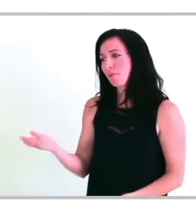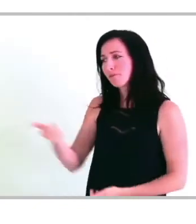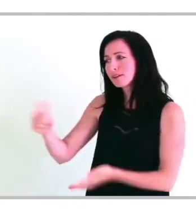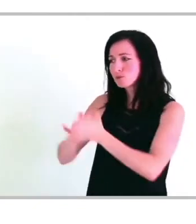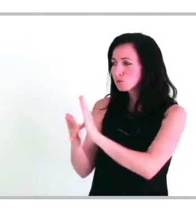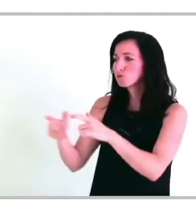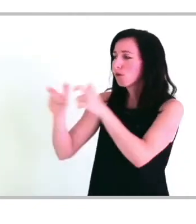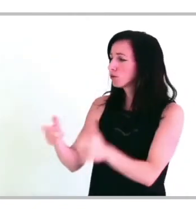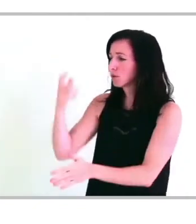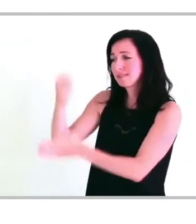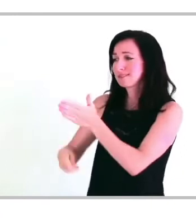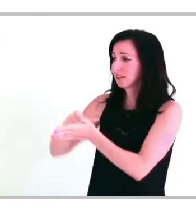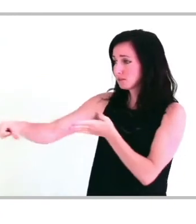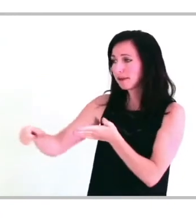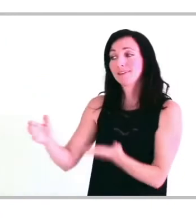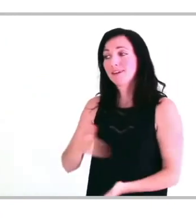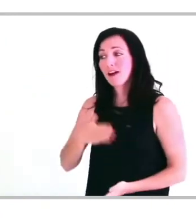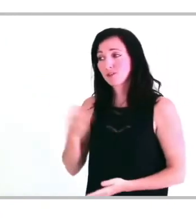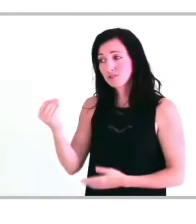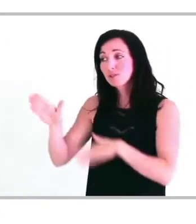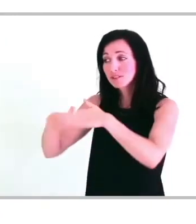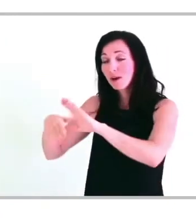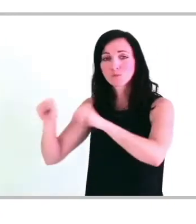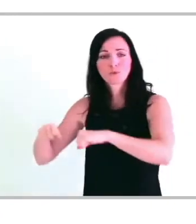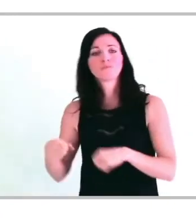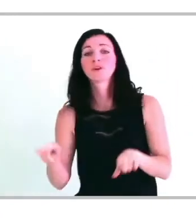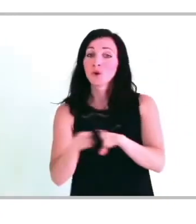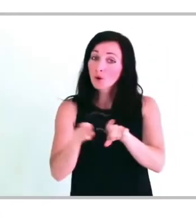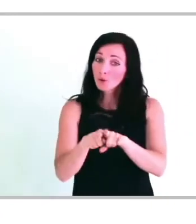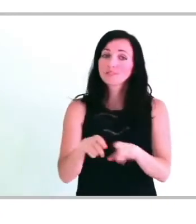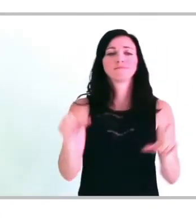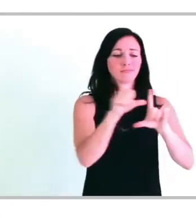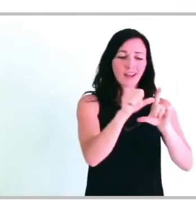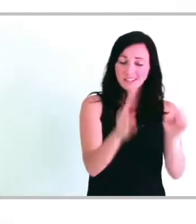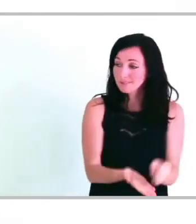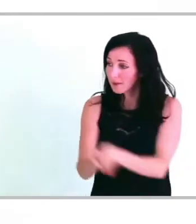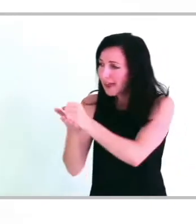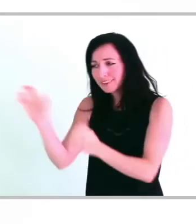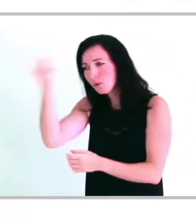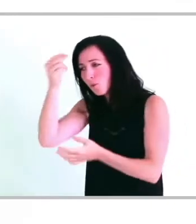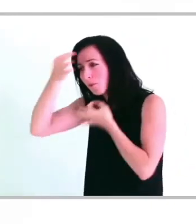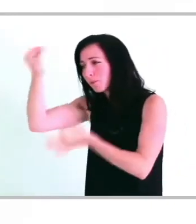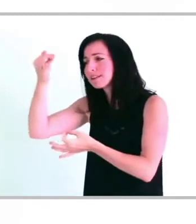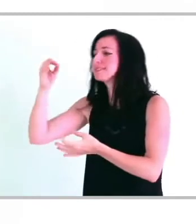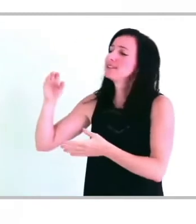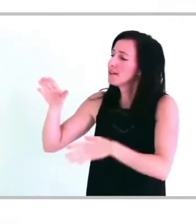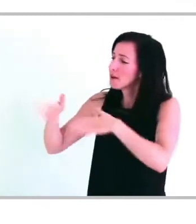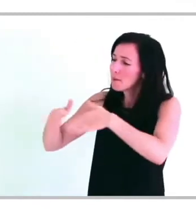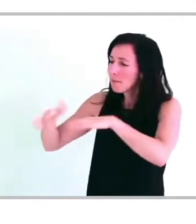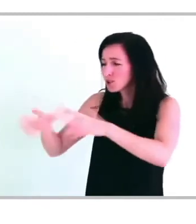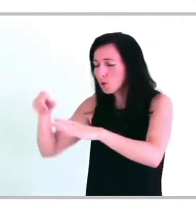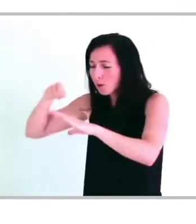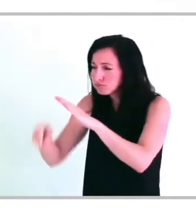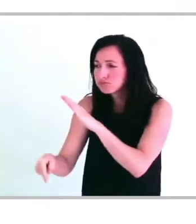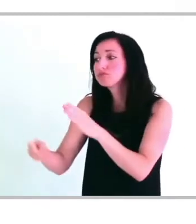'incitation fonctionne pour presque toutes les entreprises qui payent une contribution handicap. Rappelez que l'Agefiph peut aider votre client à comprendre précisément